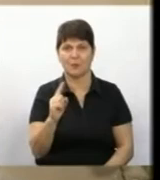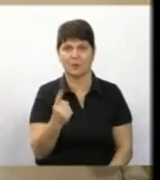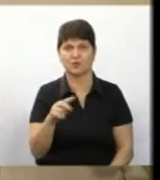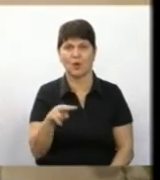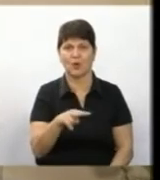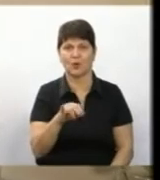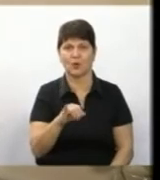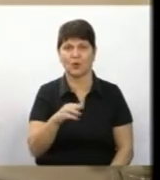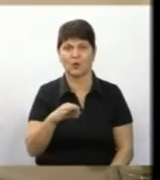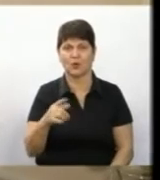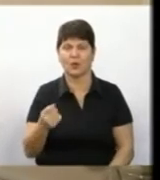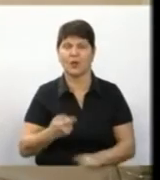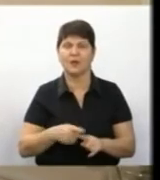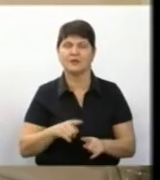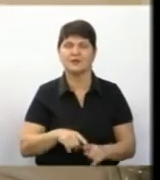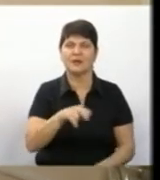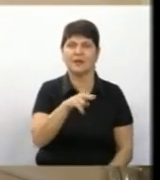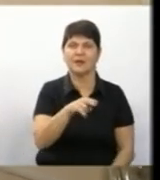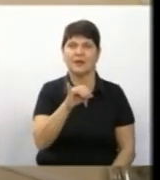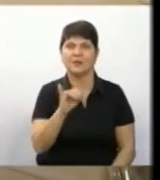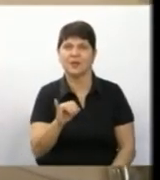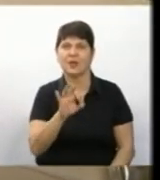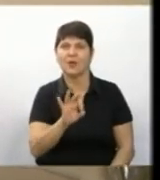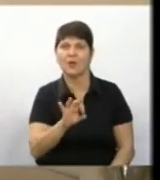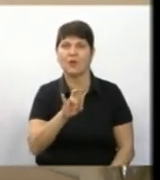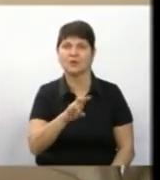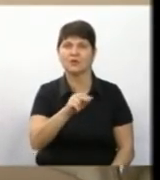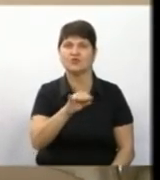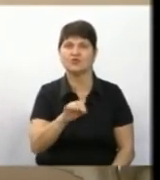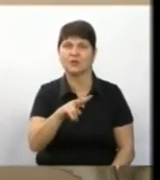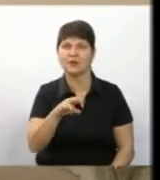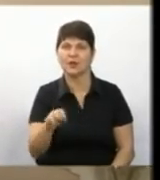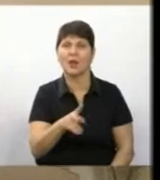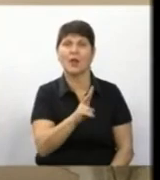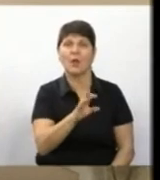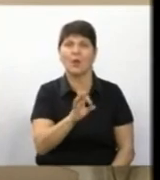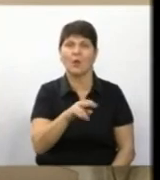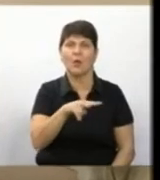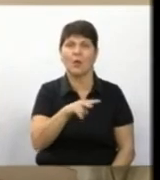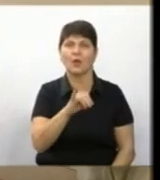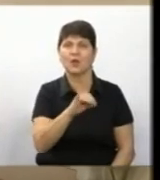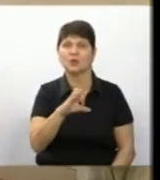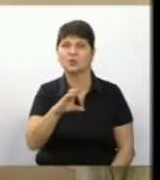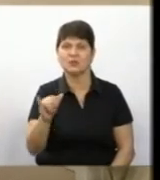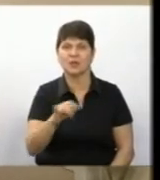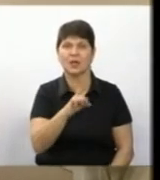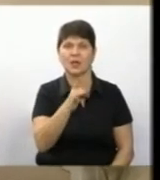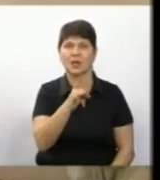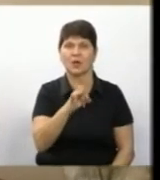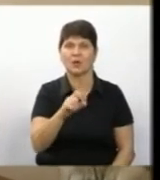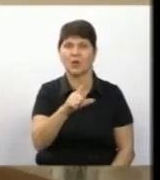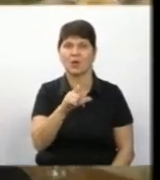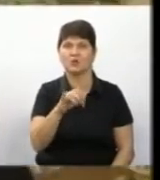Це піончики, лілії, коліуси, розочки, багато